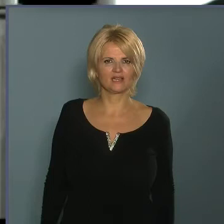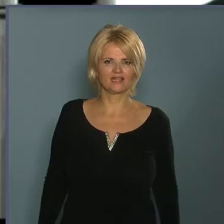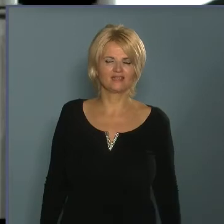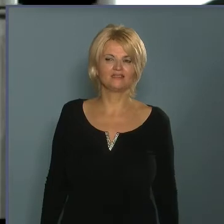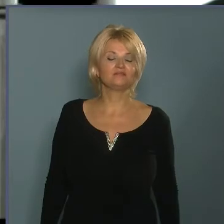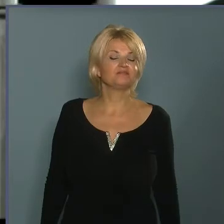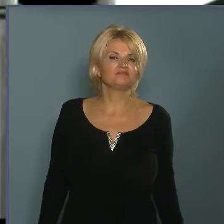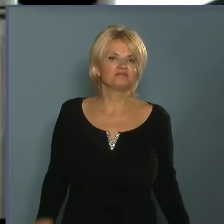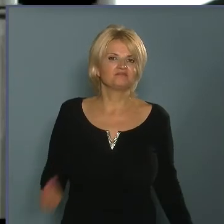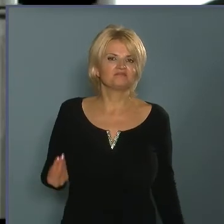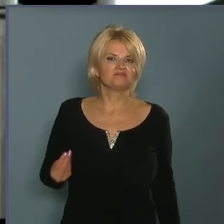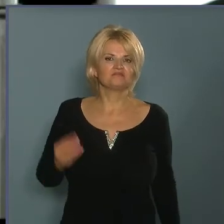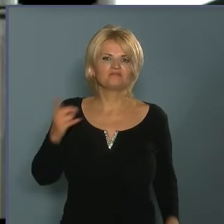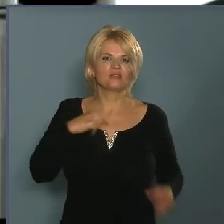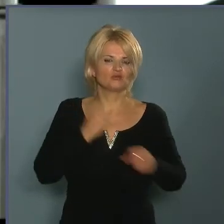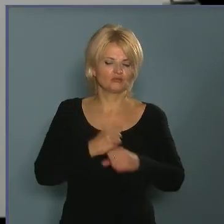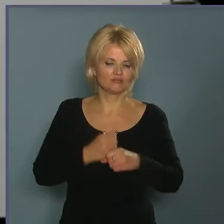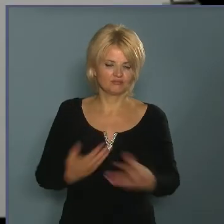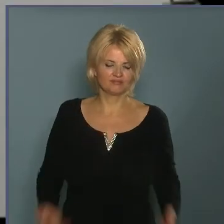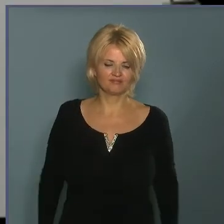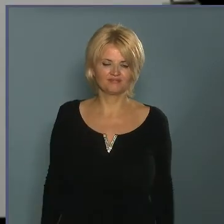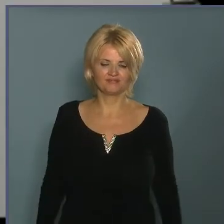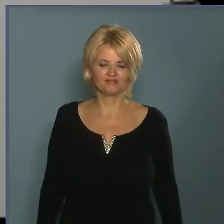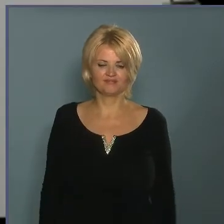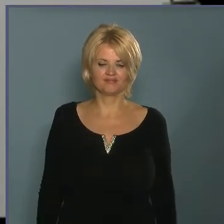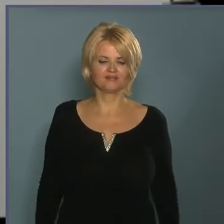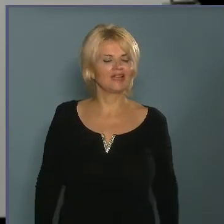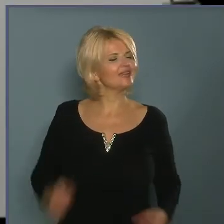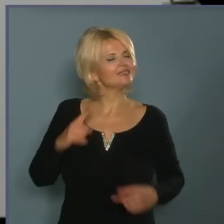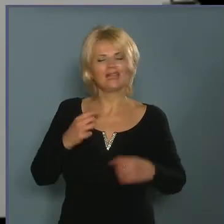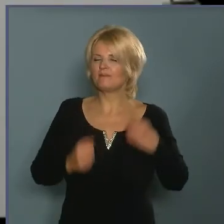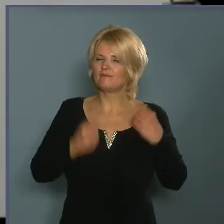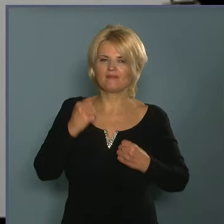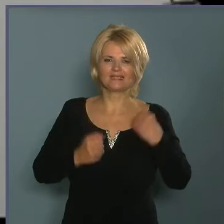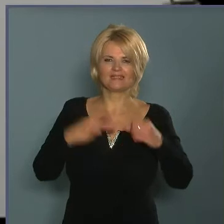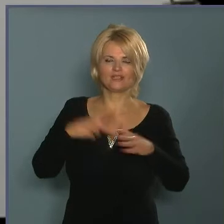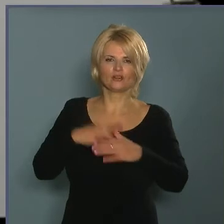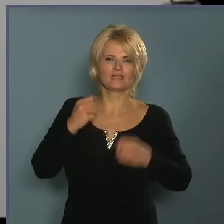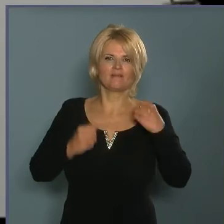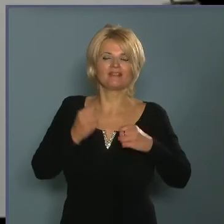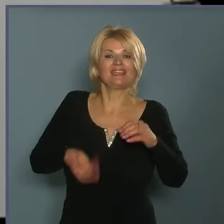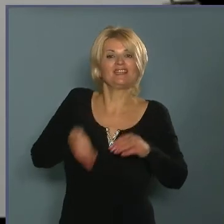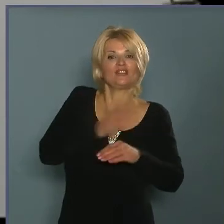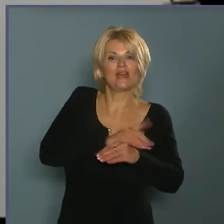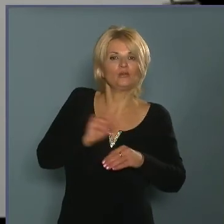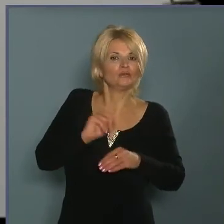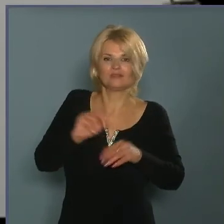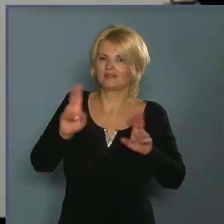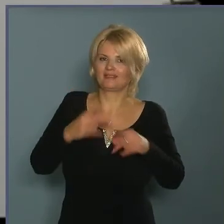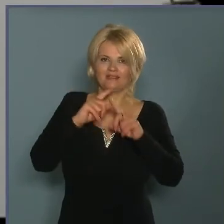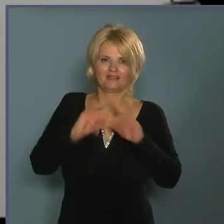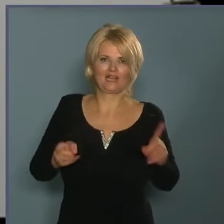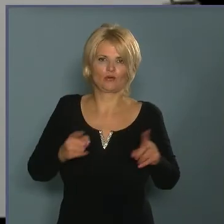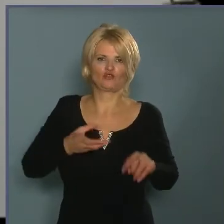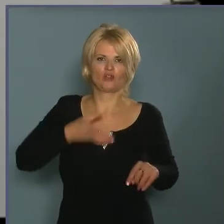Mi a helyzet, mit kezdjünk vele? Az elkezdő rosszul mondta, nem vezetés közben, hanem vezetés előtt sem lehet alkoholt